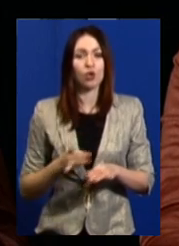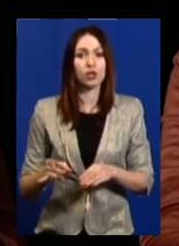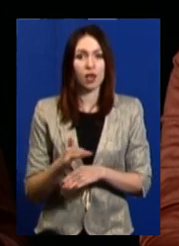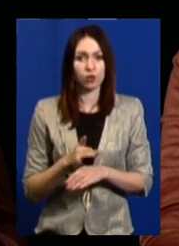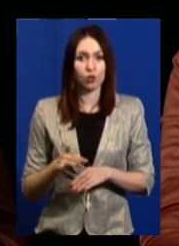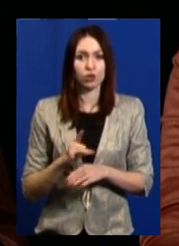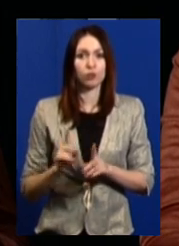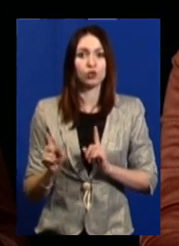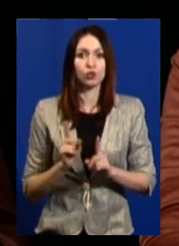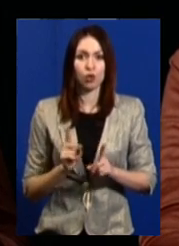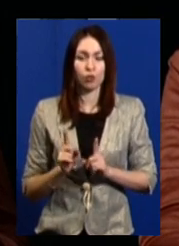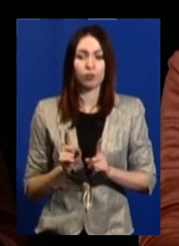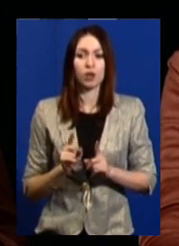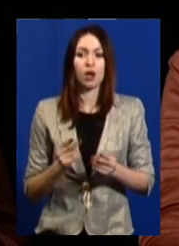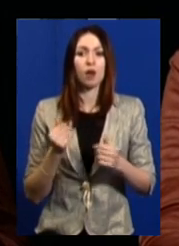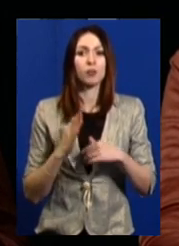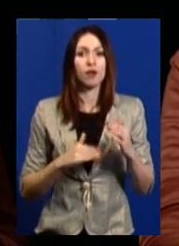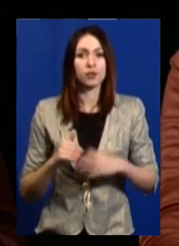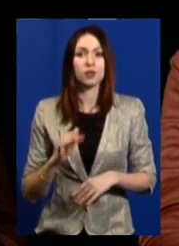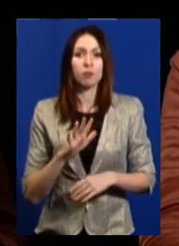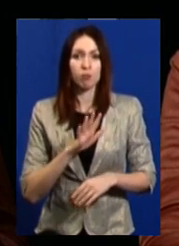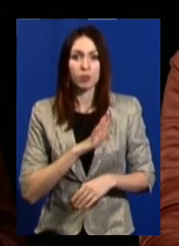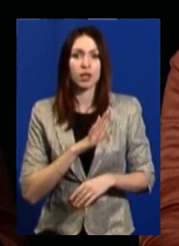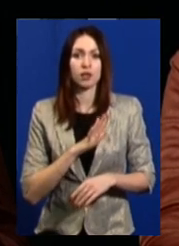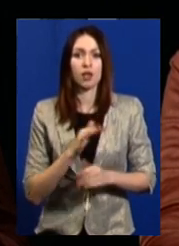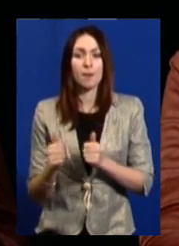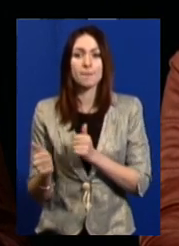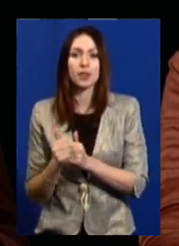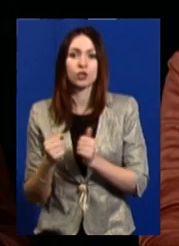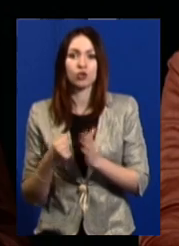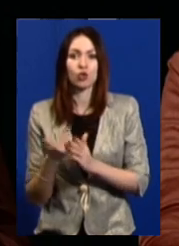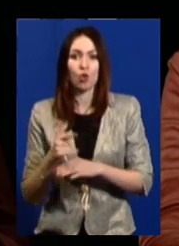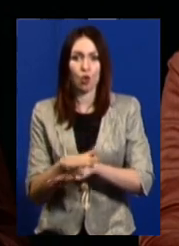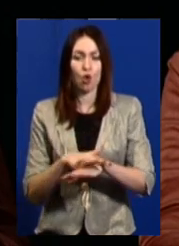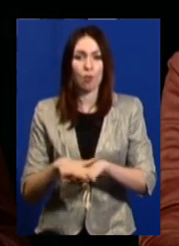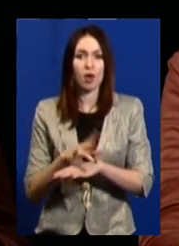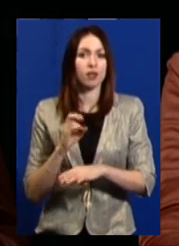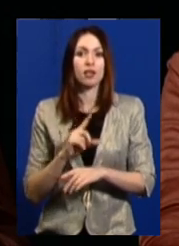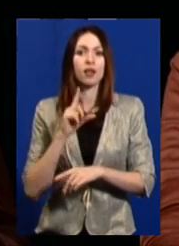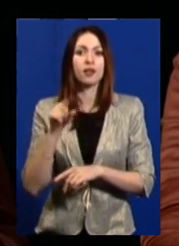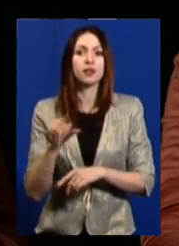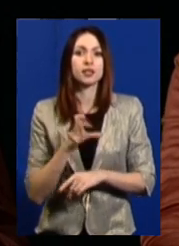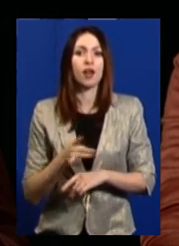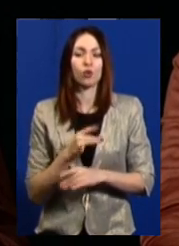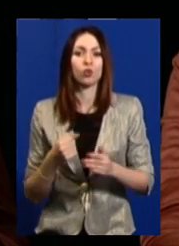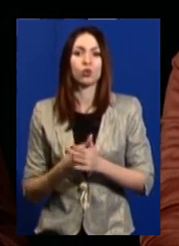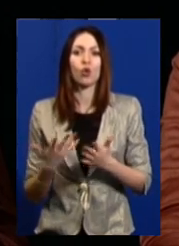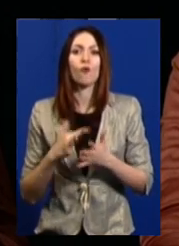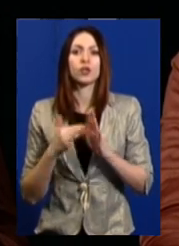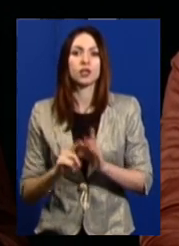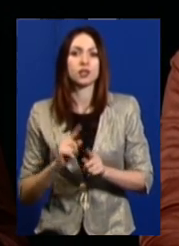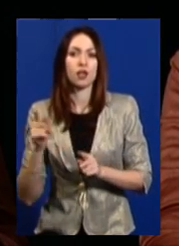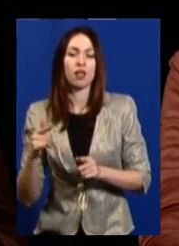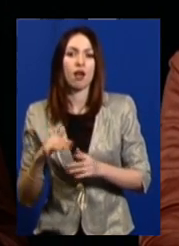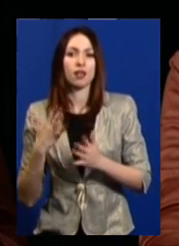щоб фахівець перебував ближче до громади і не їздив він саме з району до якогось села або